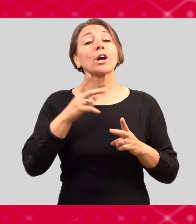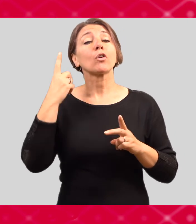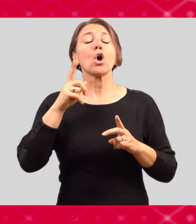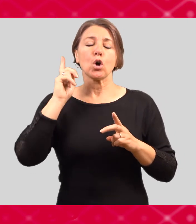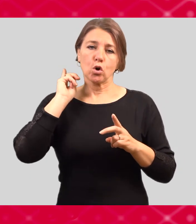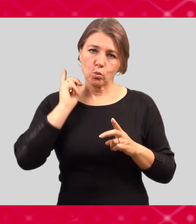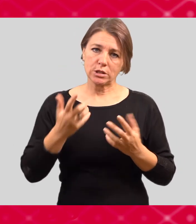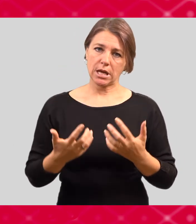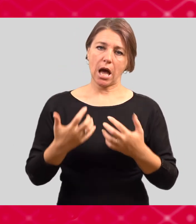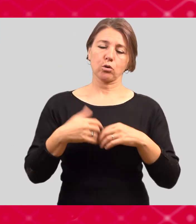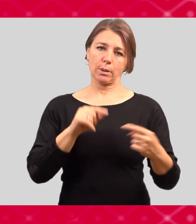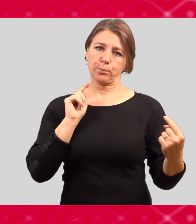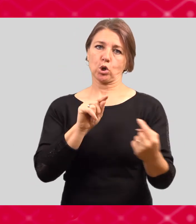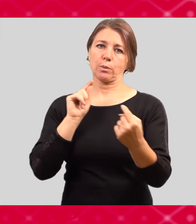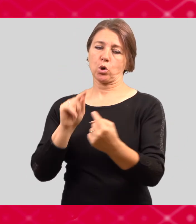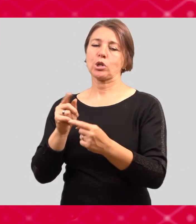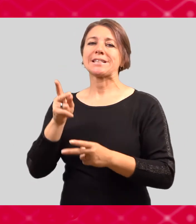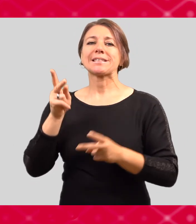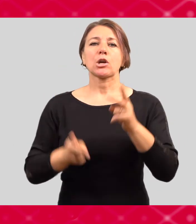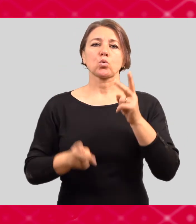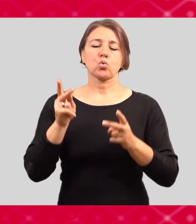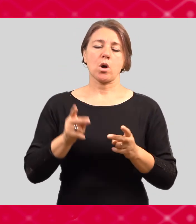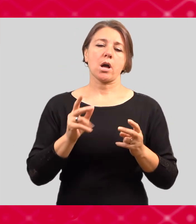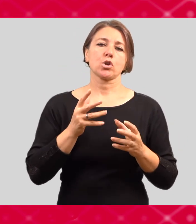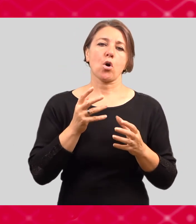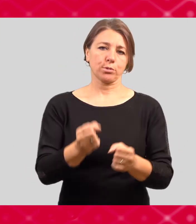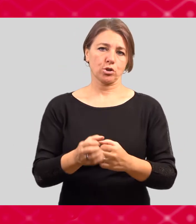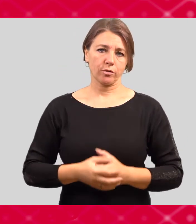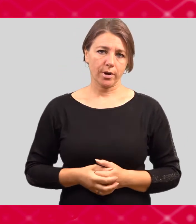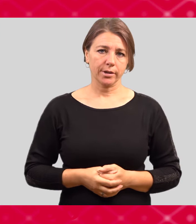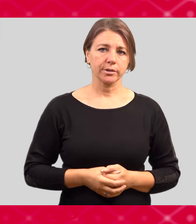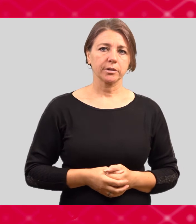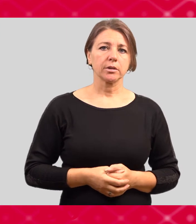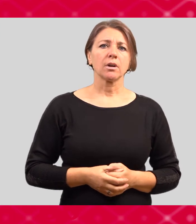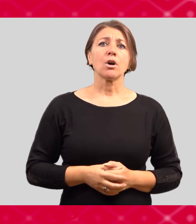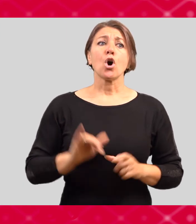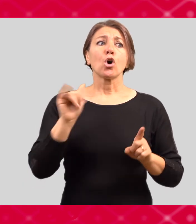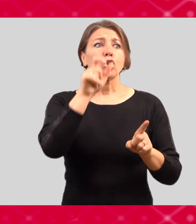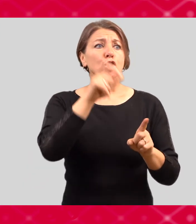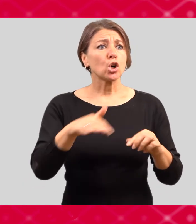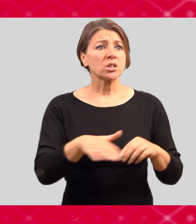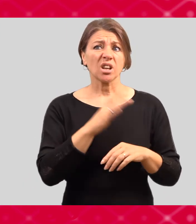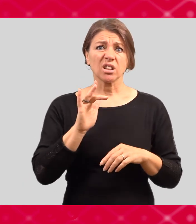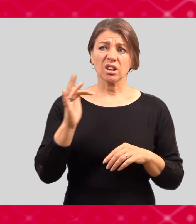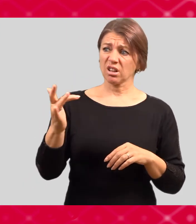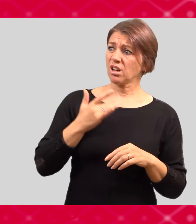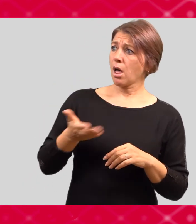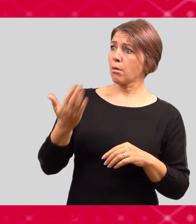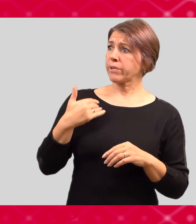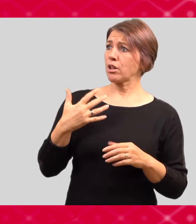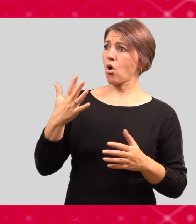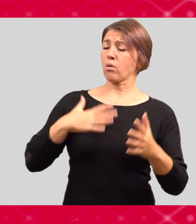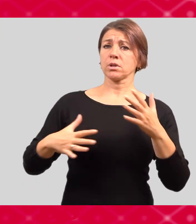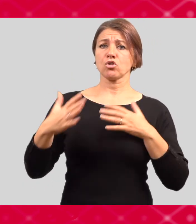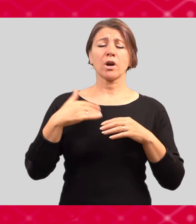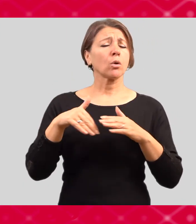zaměstnanci Univerzity. A s tím souvisí nabídnout ten jasně definovaný mechanizmus, postup, když se něco